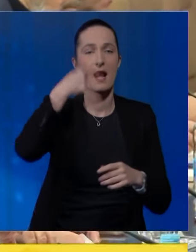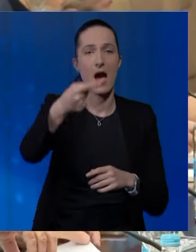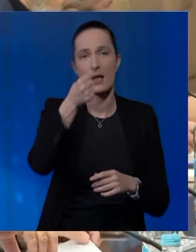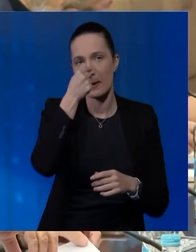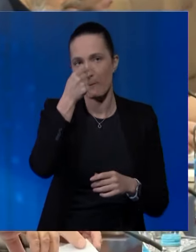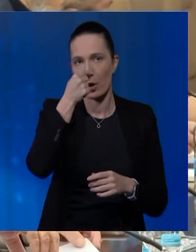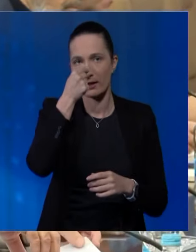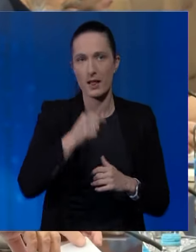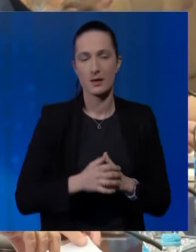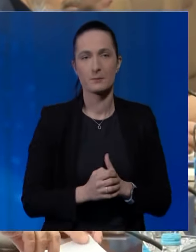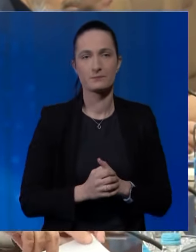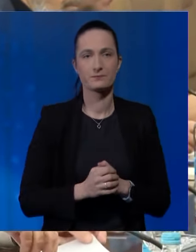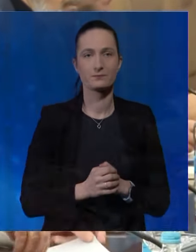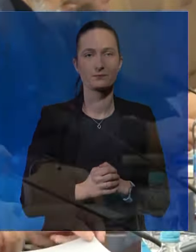ponedjeljak.